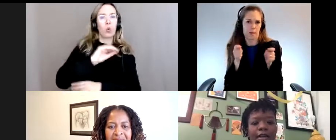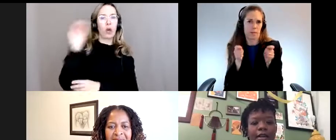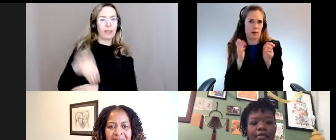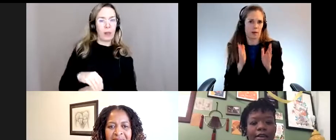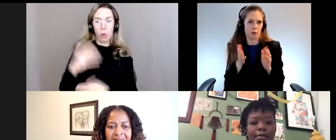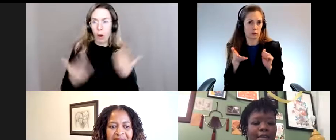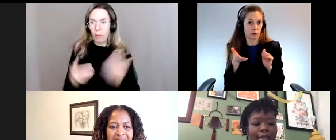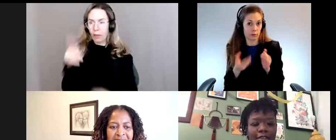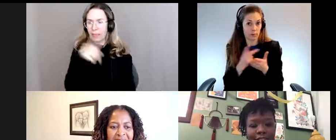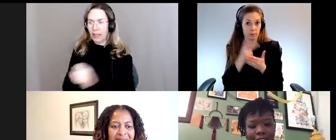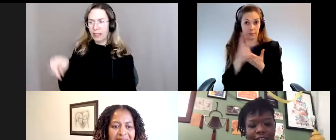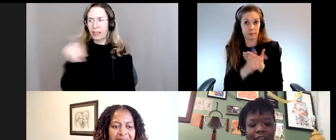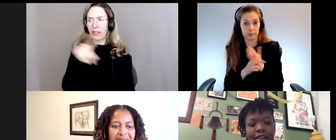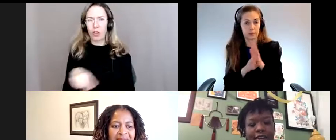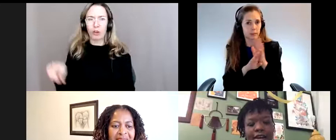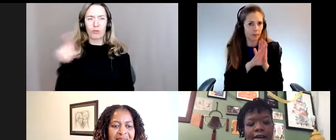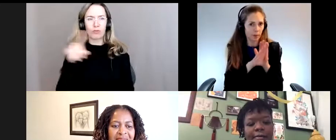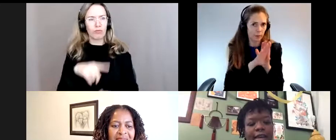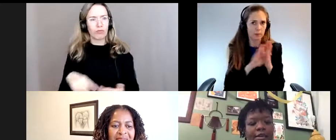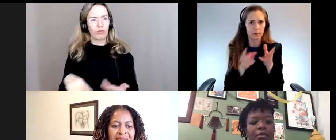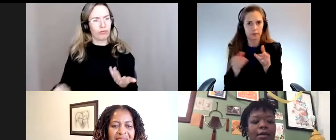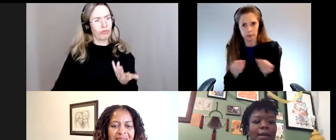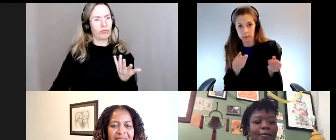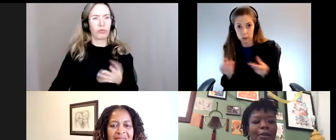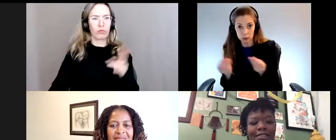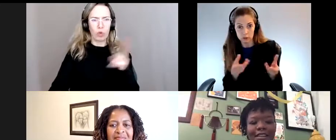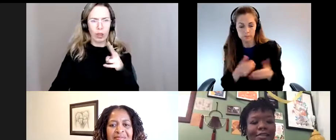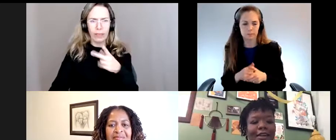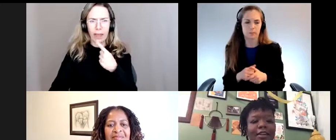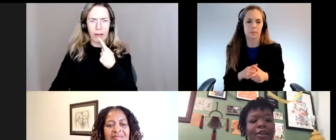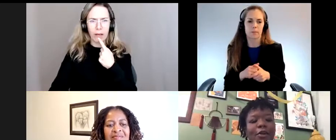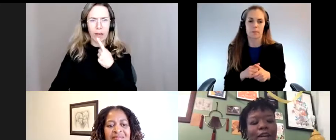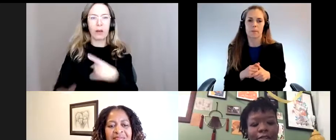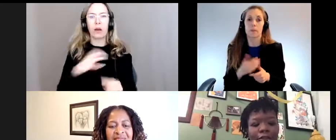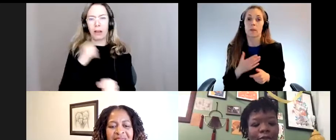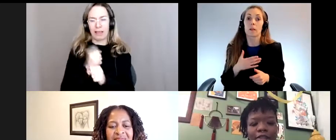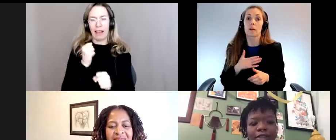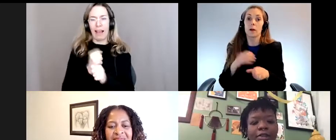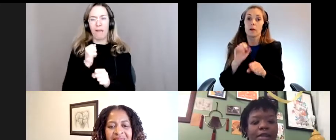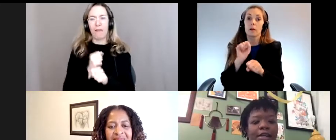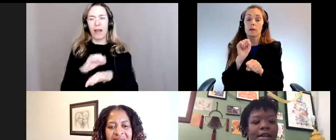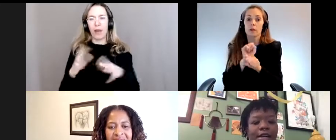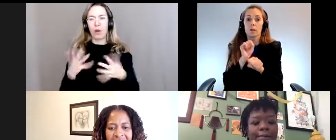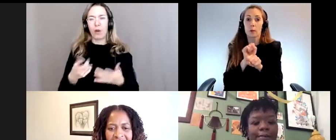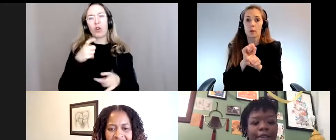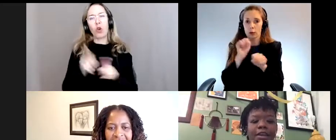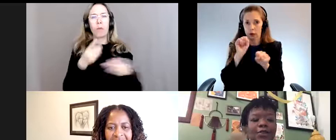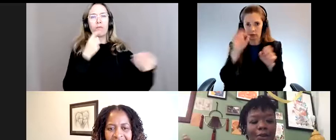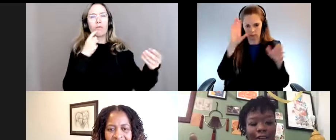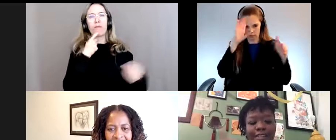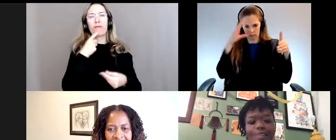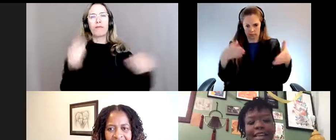'entre vous la connaissez peut-être. Je fais du travail de facilitation.